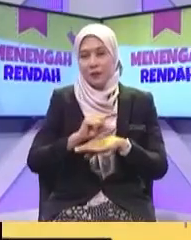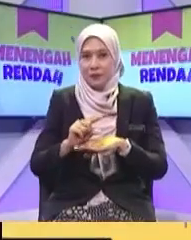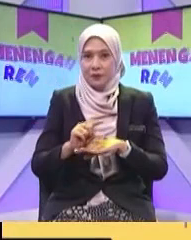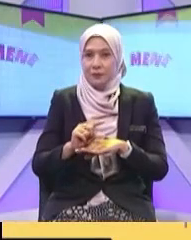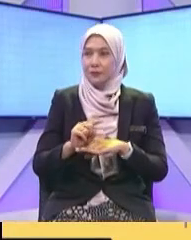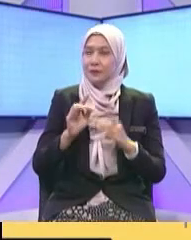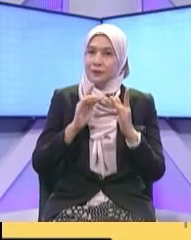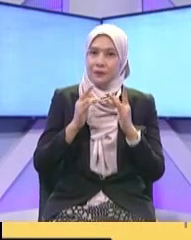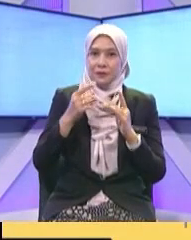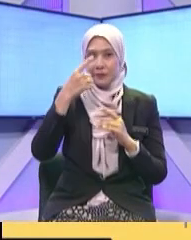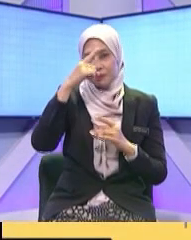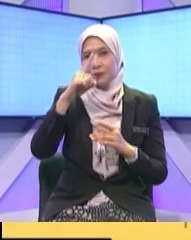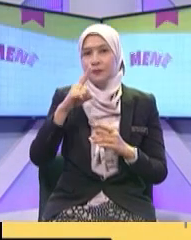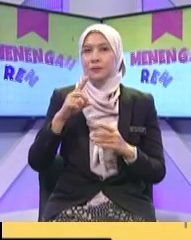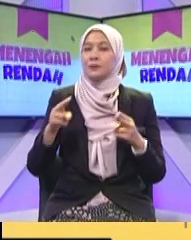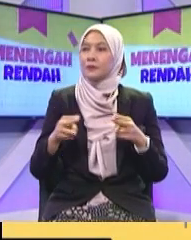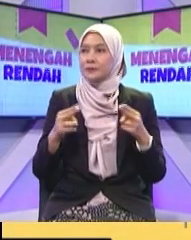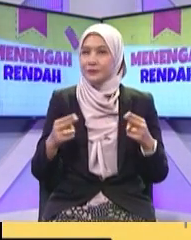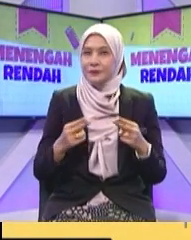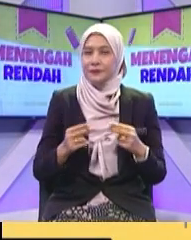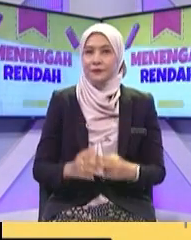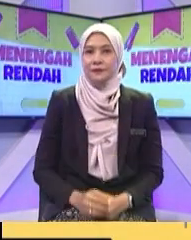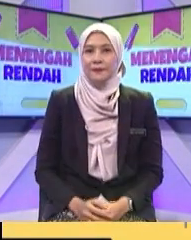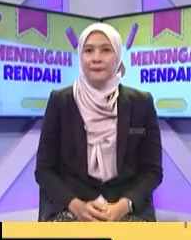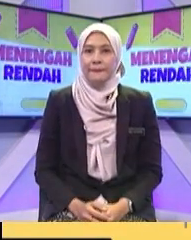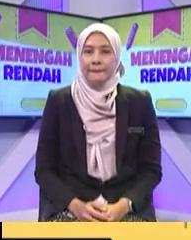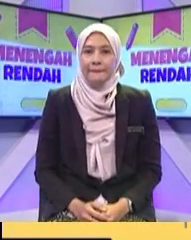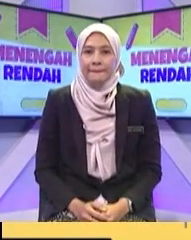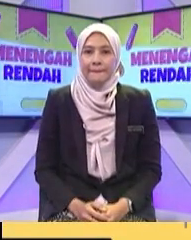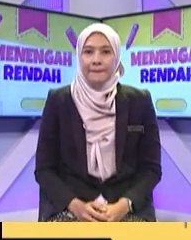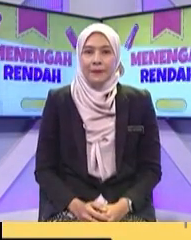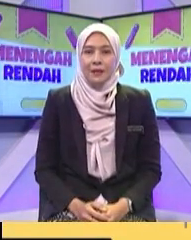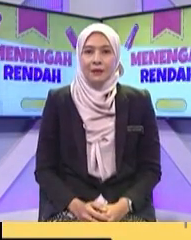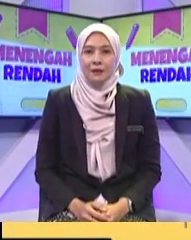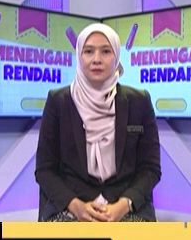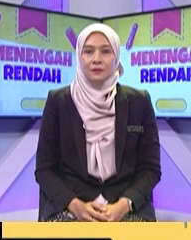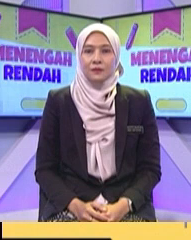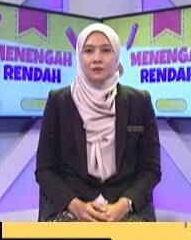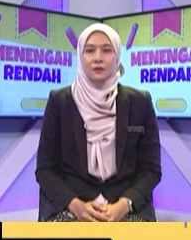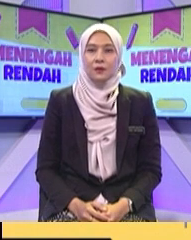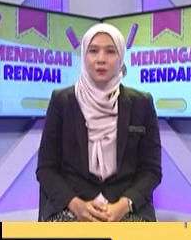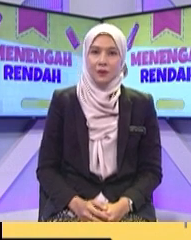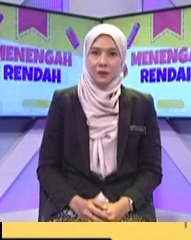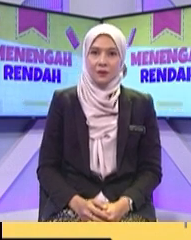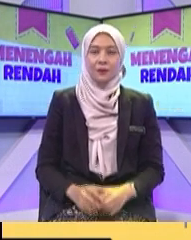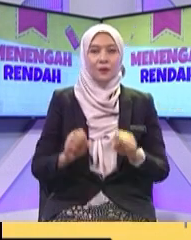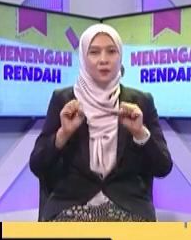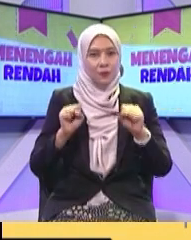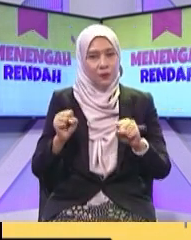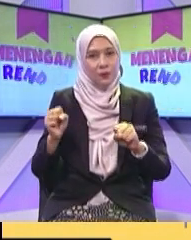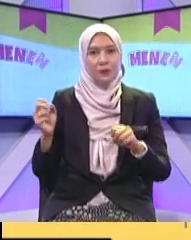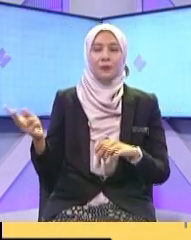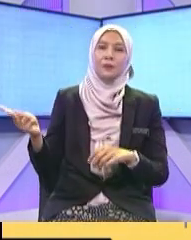mengukuhkan Hubungan antara kita Macam saya Dengan Yifan Boleh Mengukuhkan Kita punya persahabatan Okey